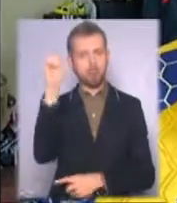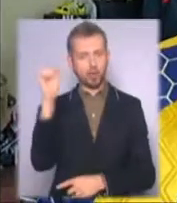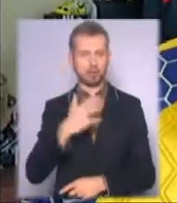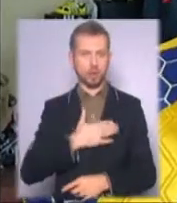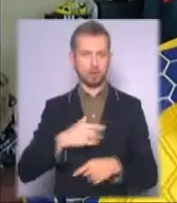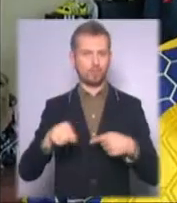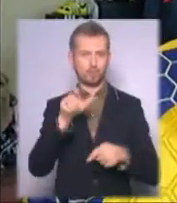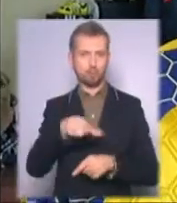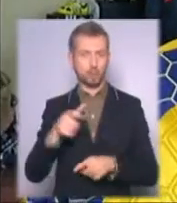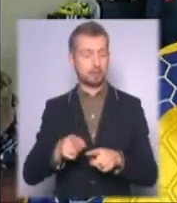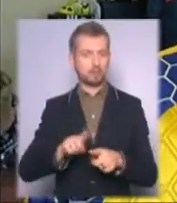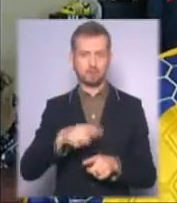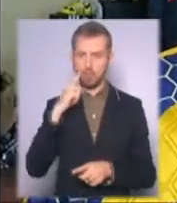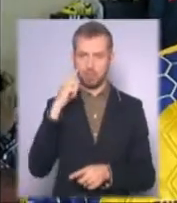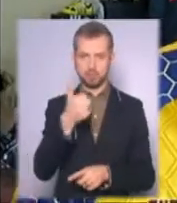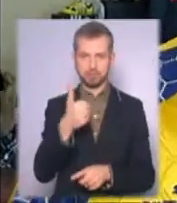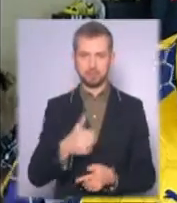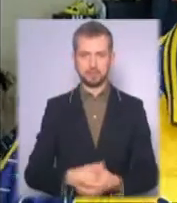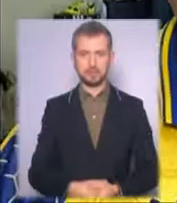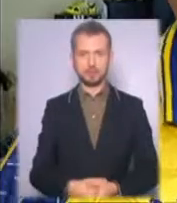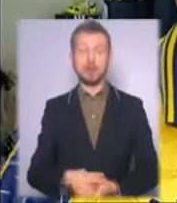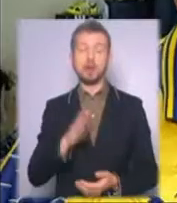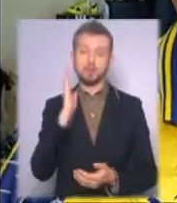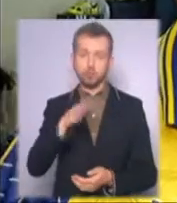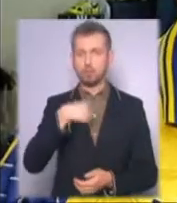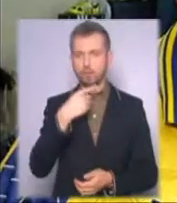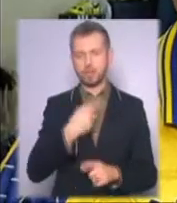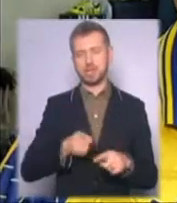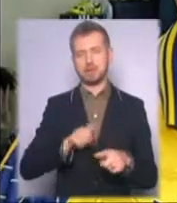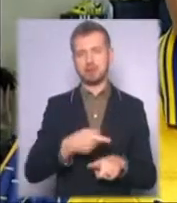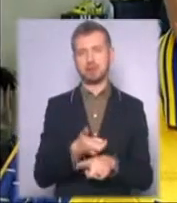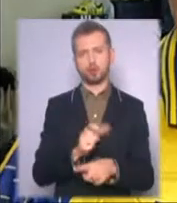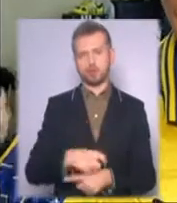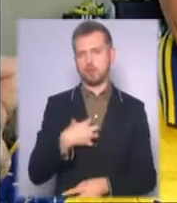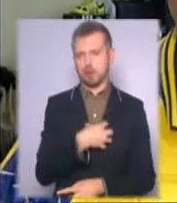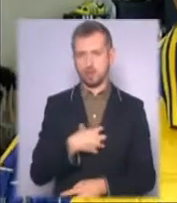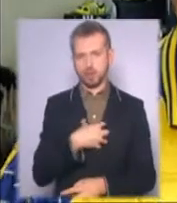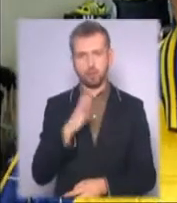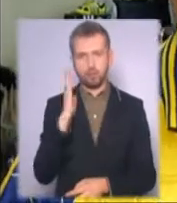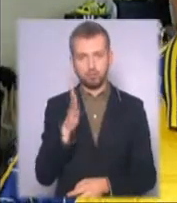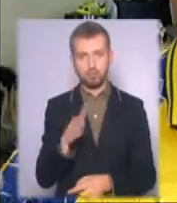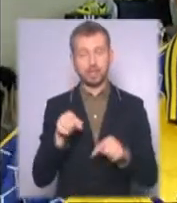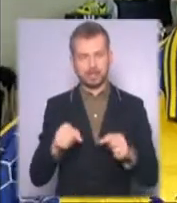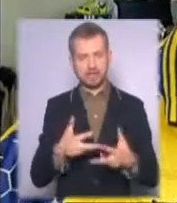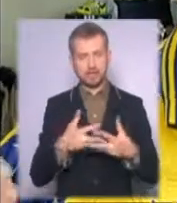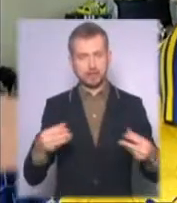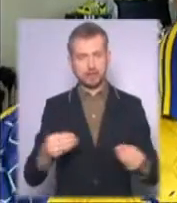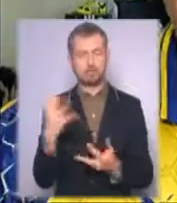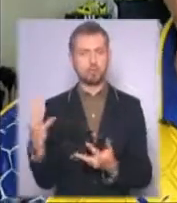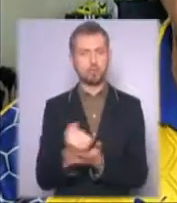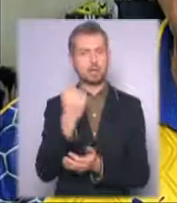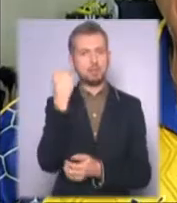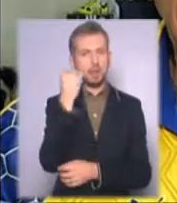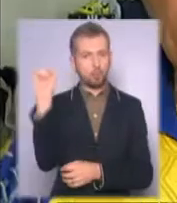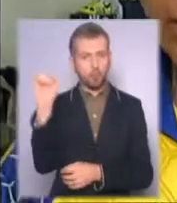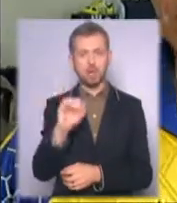це ж номер один. Спорт номер один. І будемо говорити, що це дуже-дуже важливо буде цієї весни здобути перемоги і